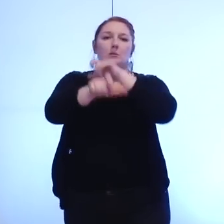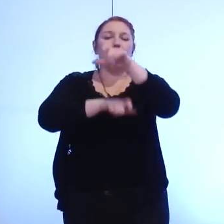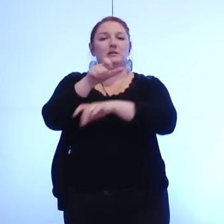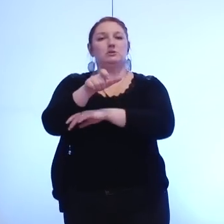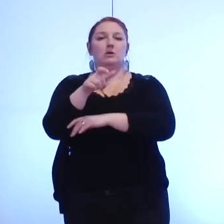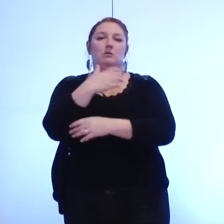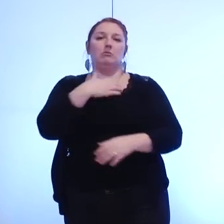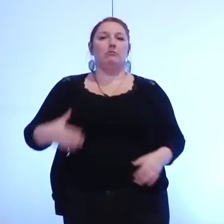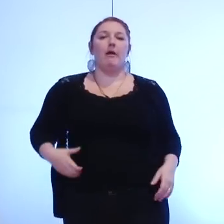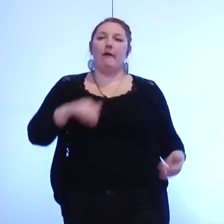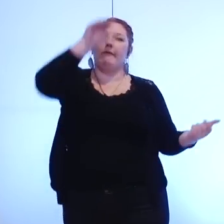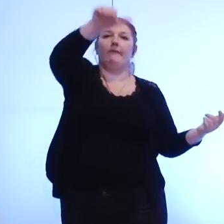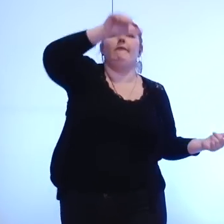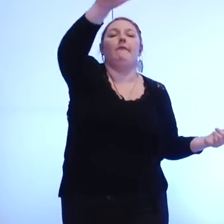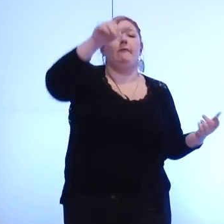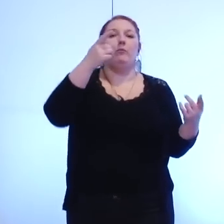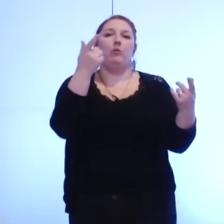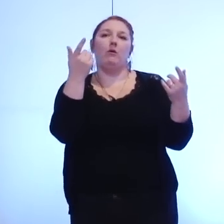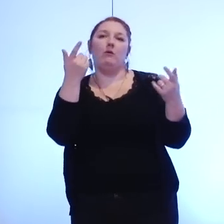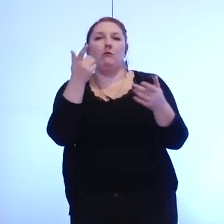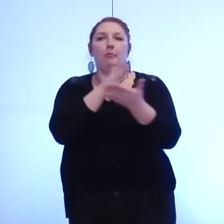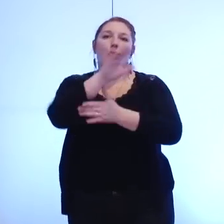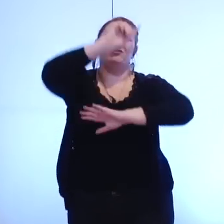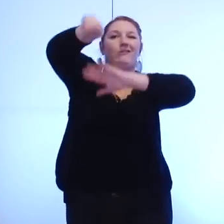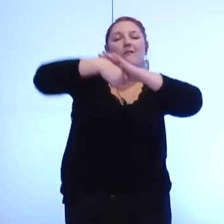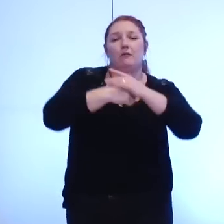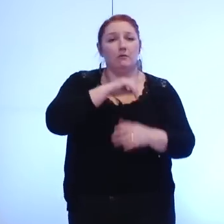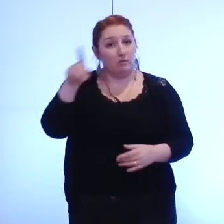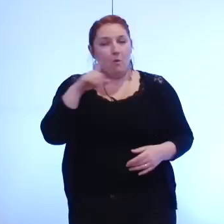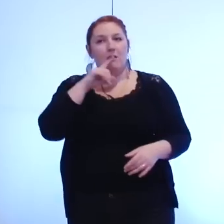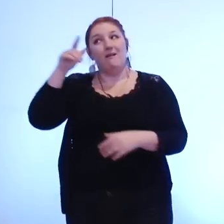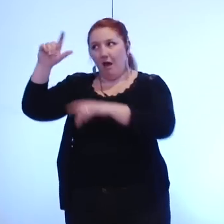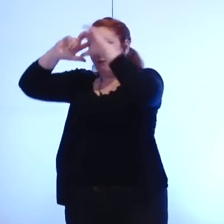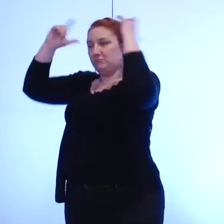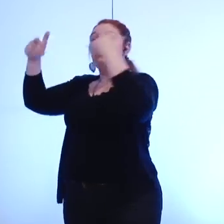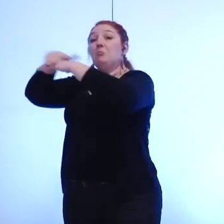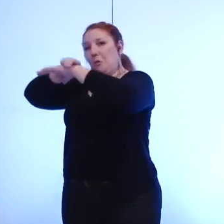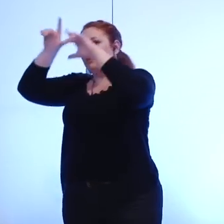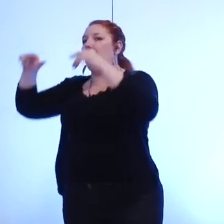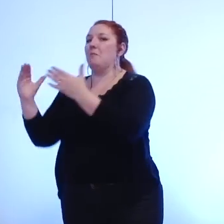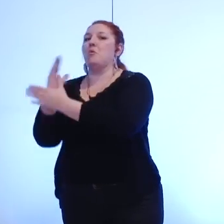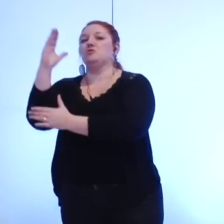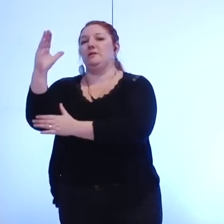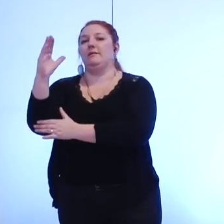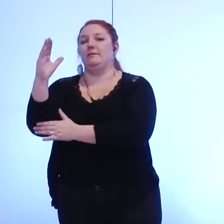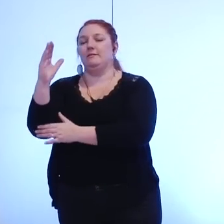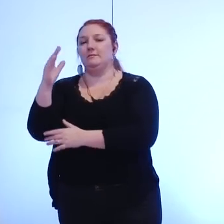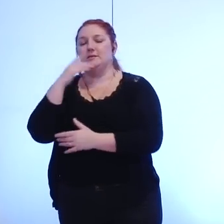l'argent pour leur projet il y a là derrière un projet politique il y a un projet de mandat et il y a la volonté que chacun d'entre nous